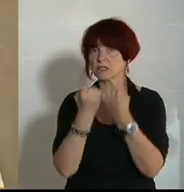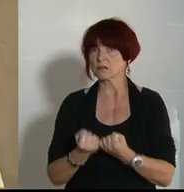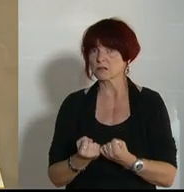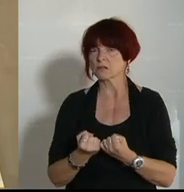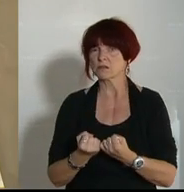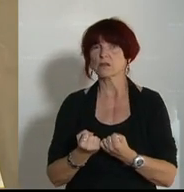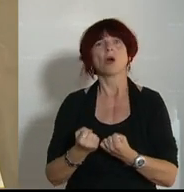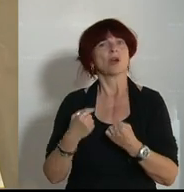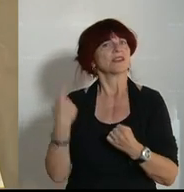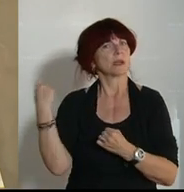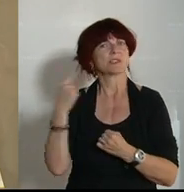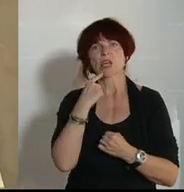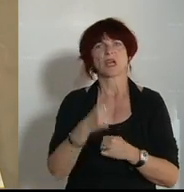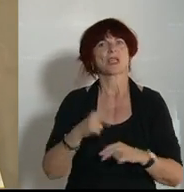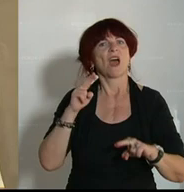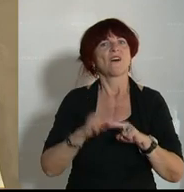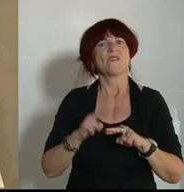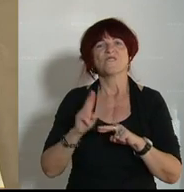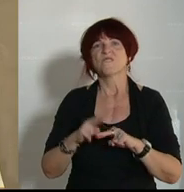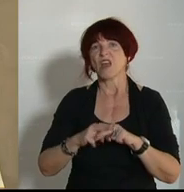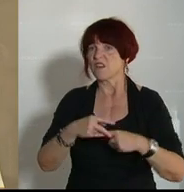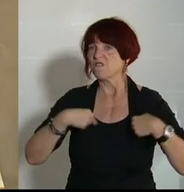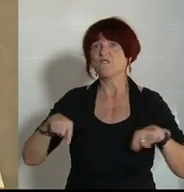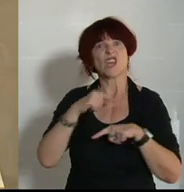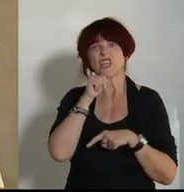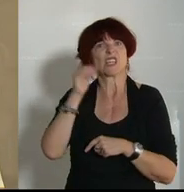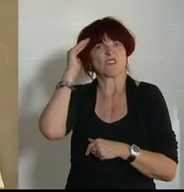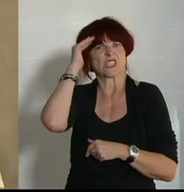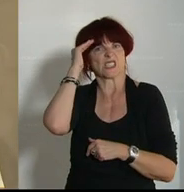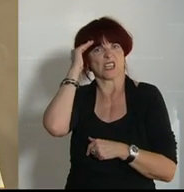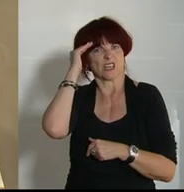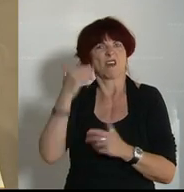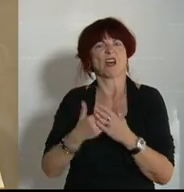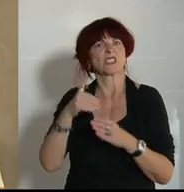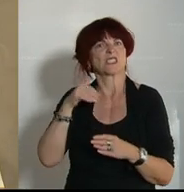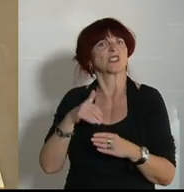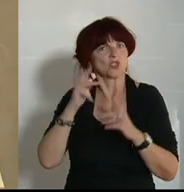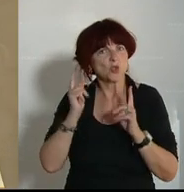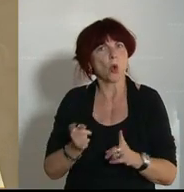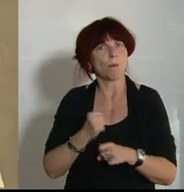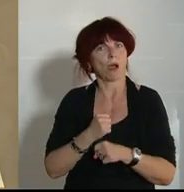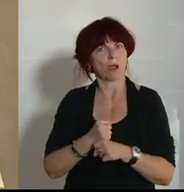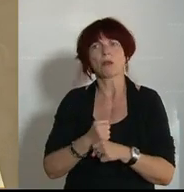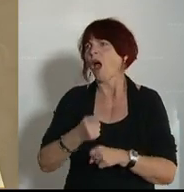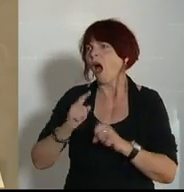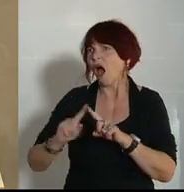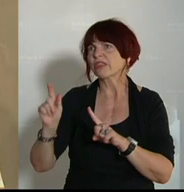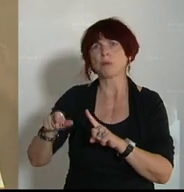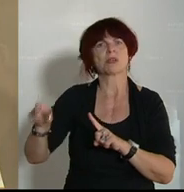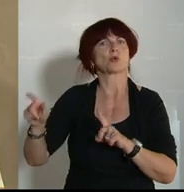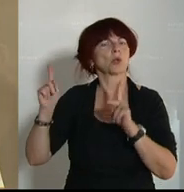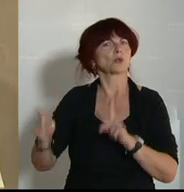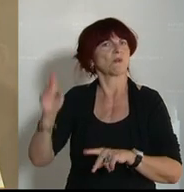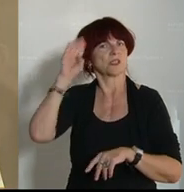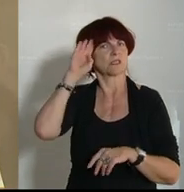nicht schon wissen, was wir tun sollen, dann soll es vielleicht irgendwer anderer wissen. Das ist der Antrag und ich frage mich wirklich, ob